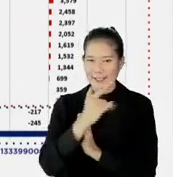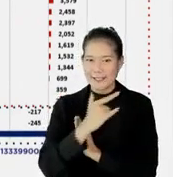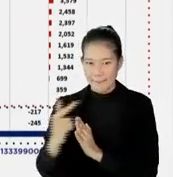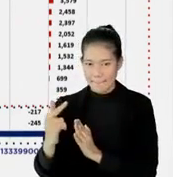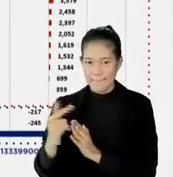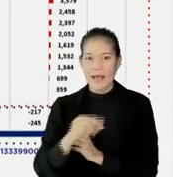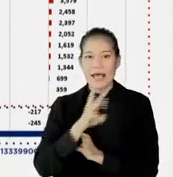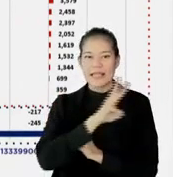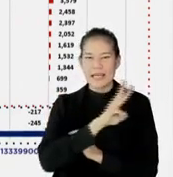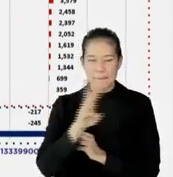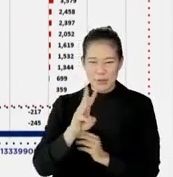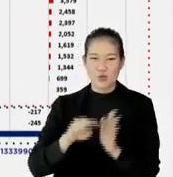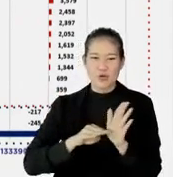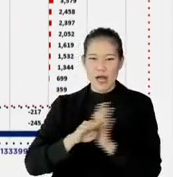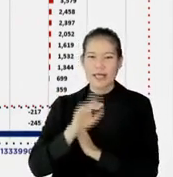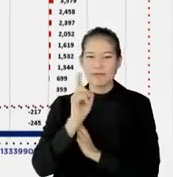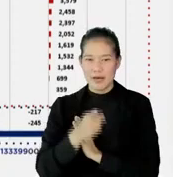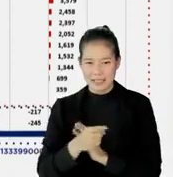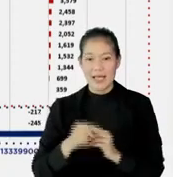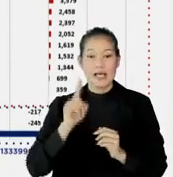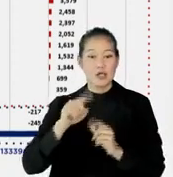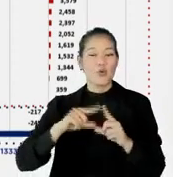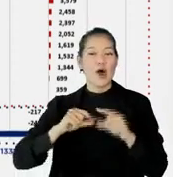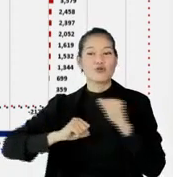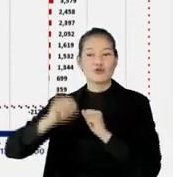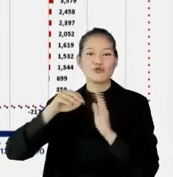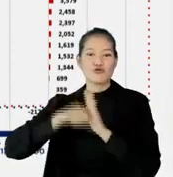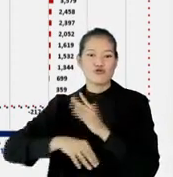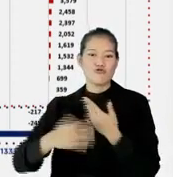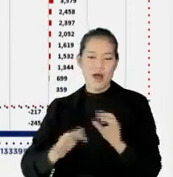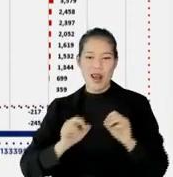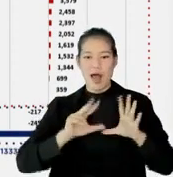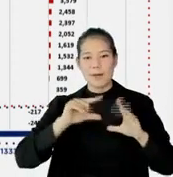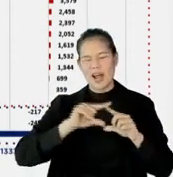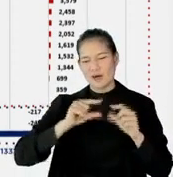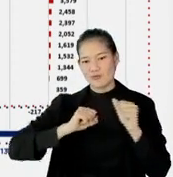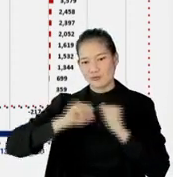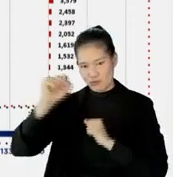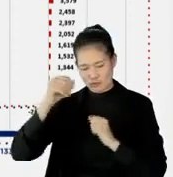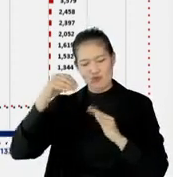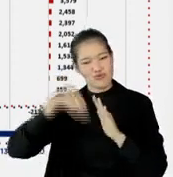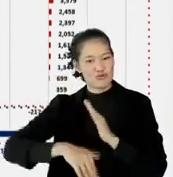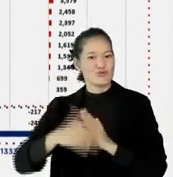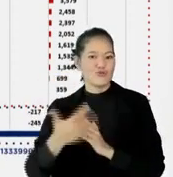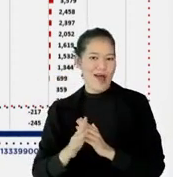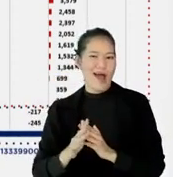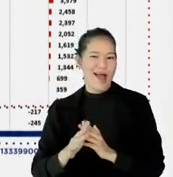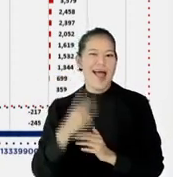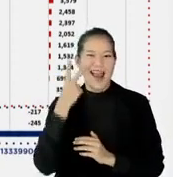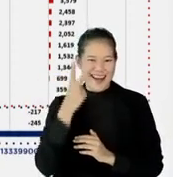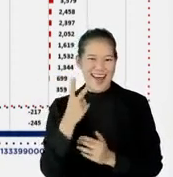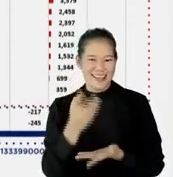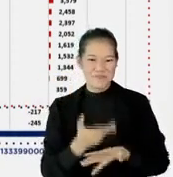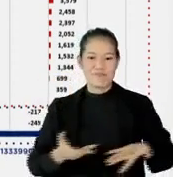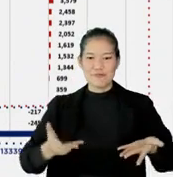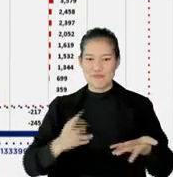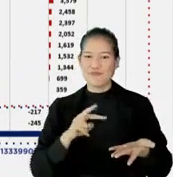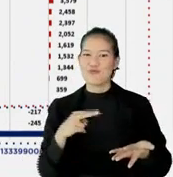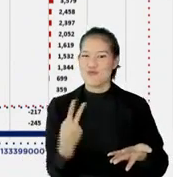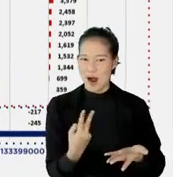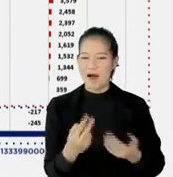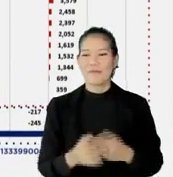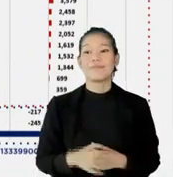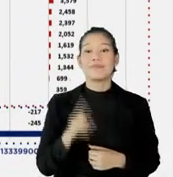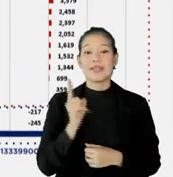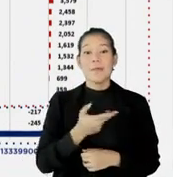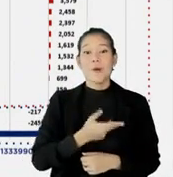ya, 3 pekan dia masih naik, tanggal 1 Agustus dia sudah turun, 8 Agustus dia turun. Jadi bisa kita lihat lah, pergeserannya seperti apa. Nah